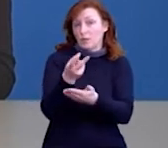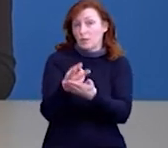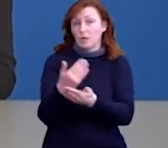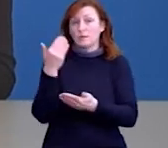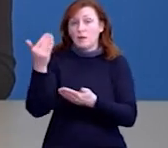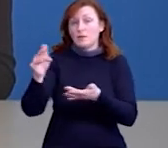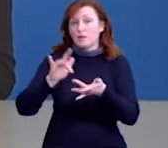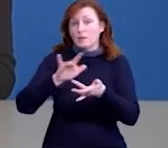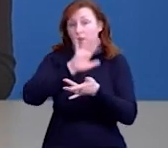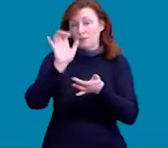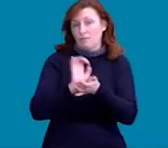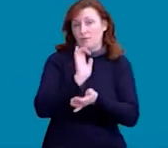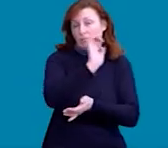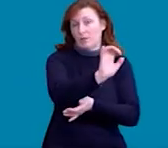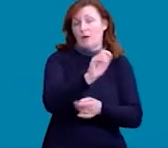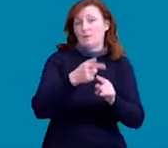ПЛР-тестування.